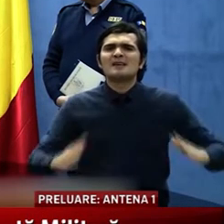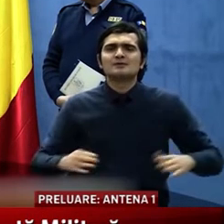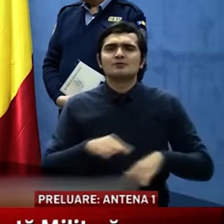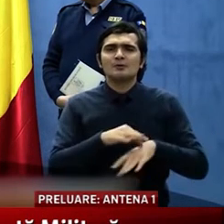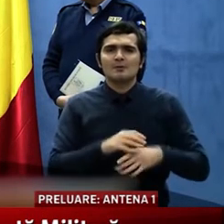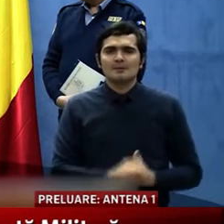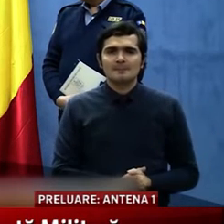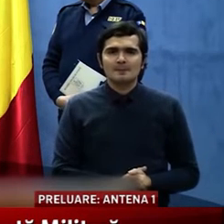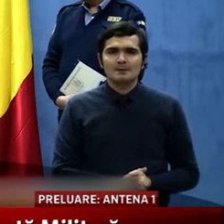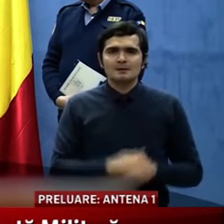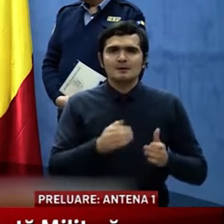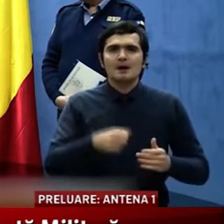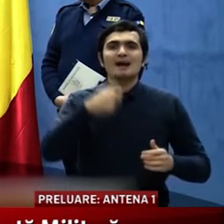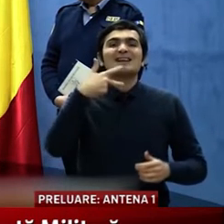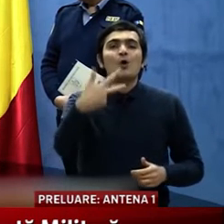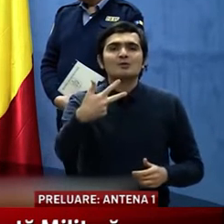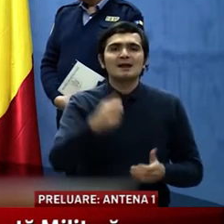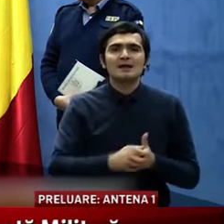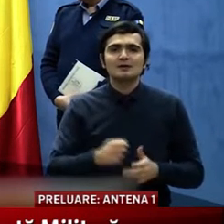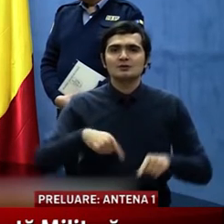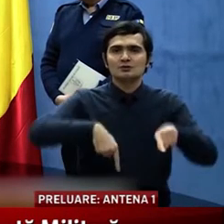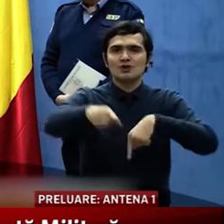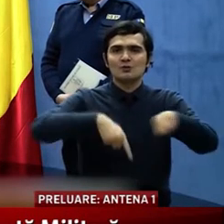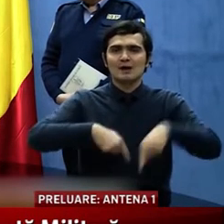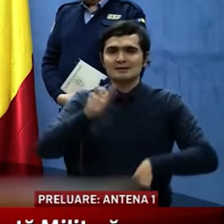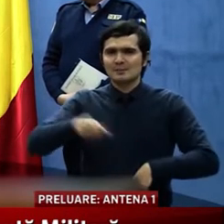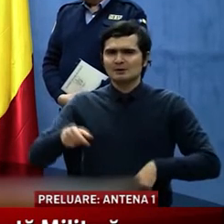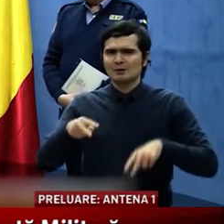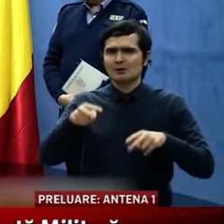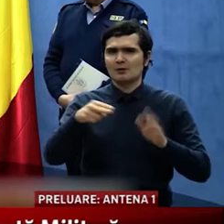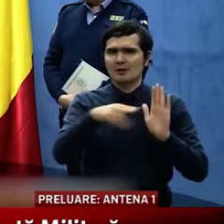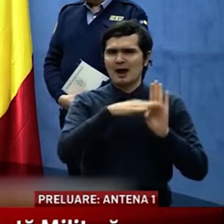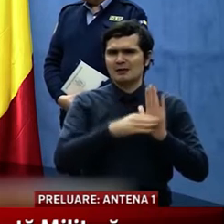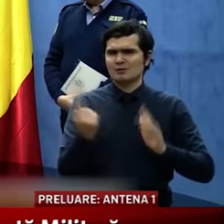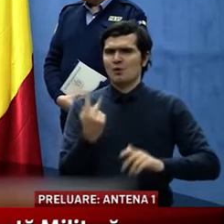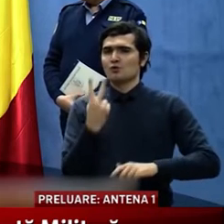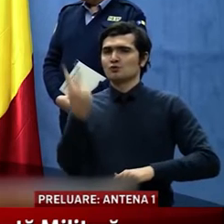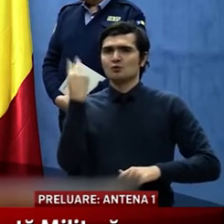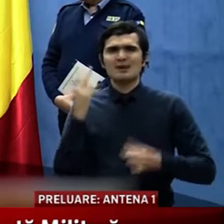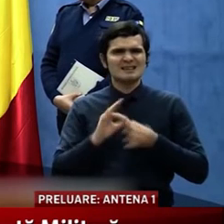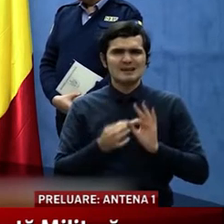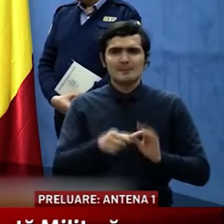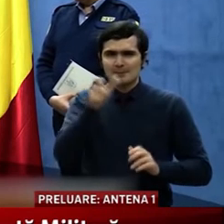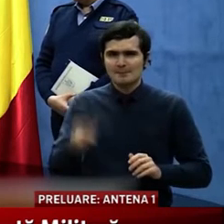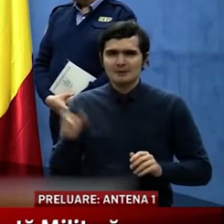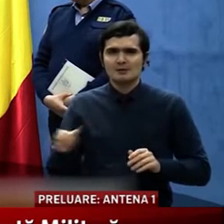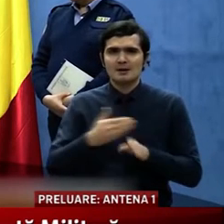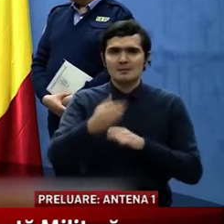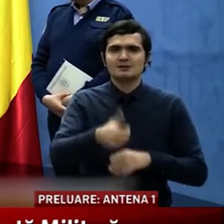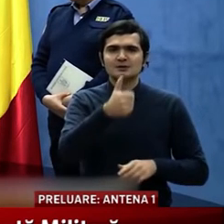Articolul 3. Circulația persoanelor prevăzute la articolul 2, adică cele în vârstă de peste 65 de ani,